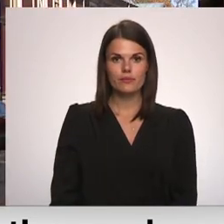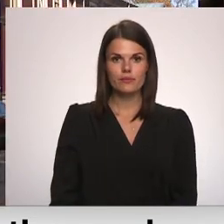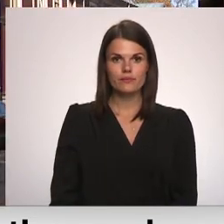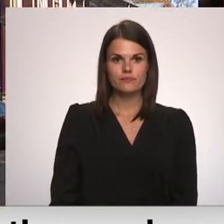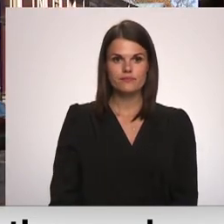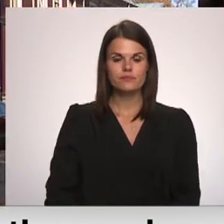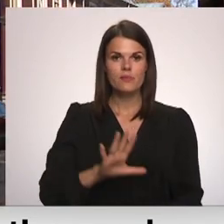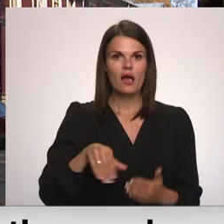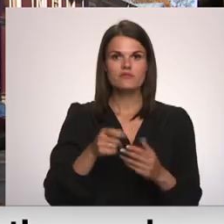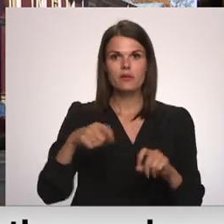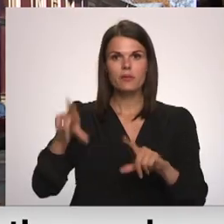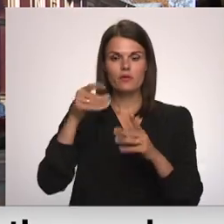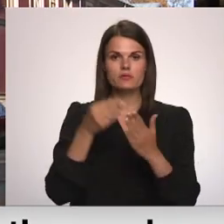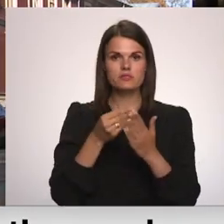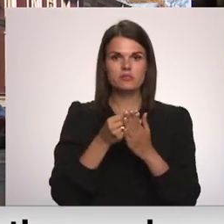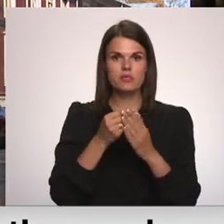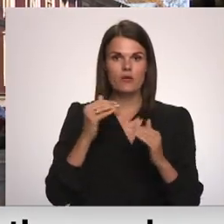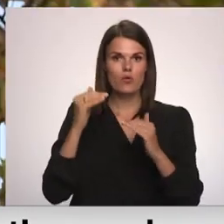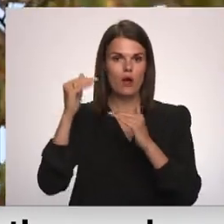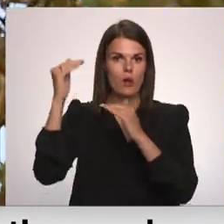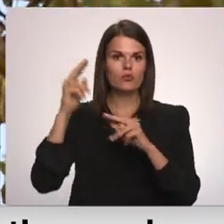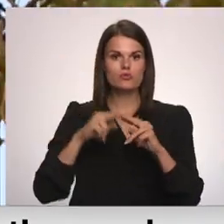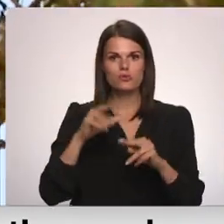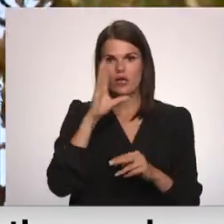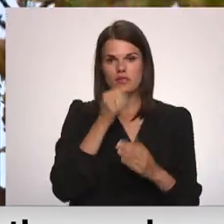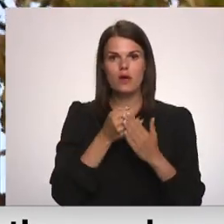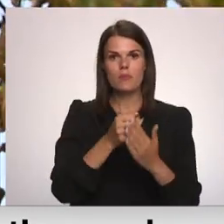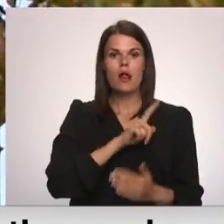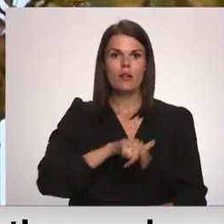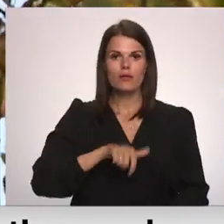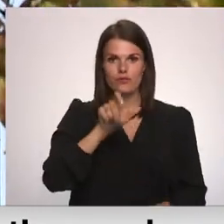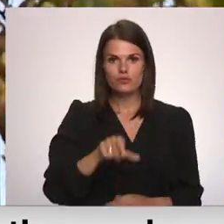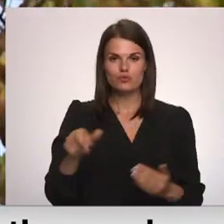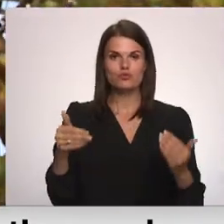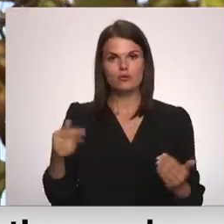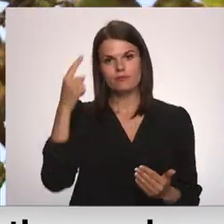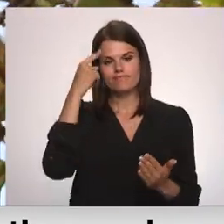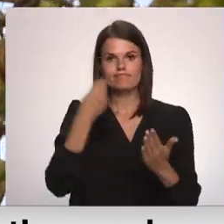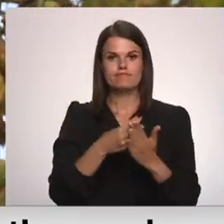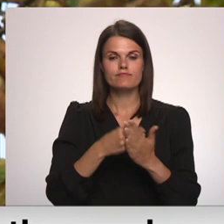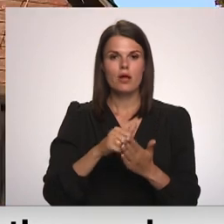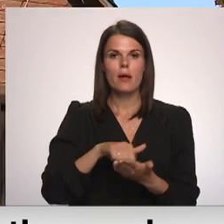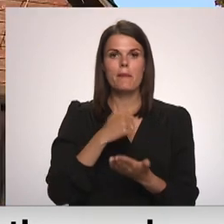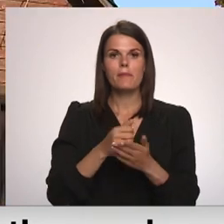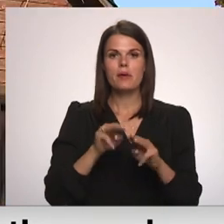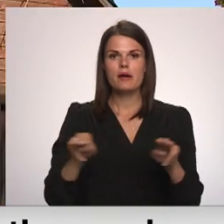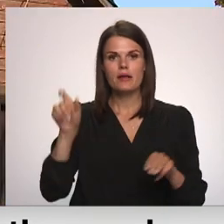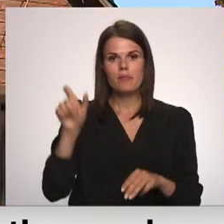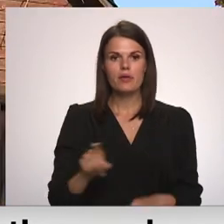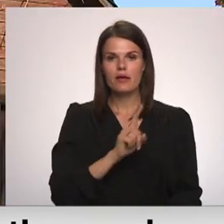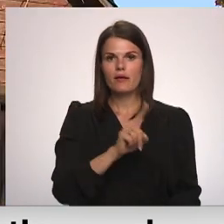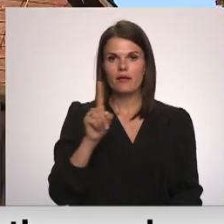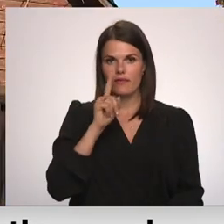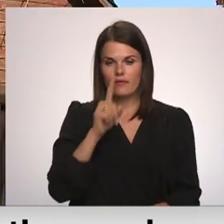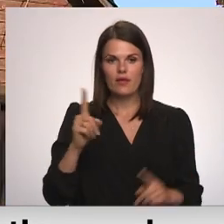Aizvien pieaugošais cenu kāpums un iespēja atbalstīt Latvijas iedzīvotājus šodien tika vērtētas premjera Krišāņa Kariņa ik nedēļas tikšanās